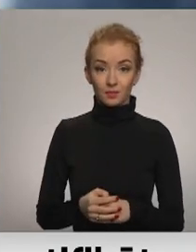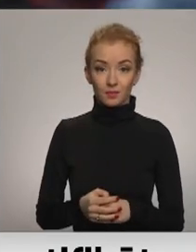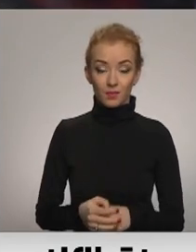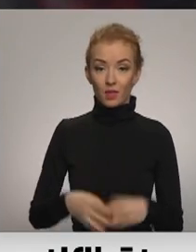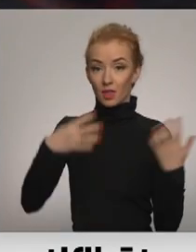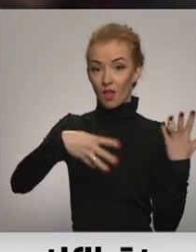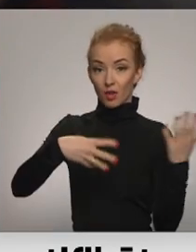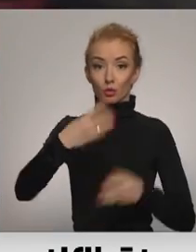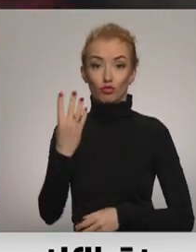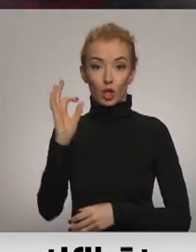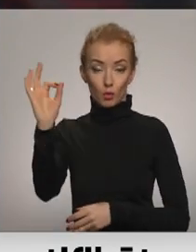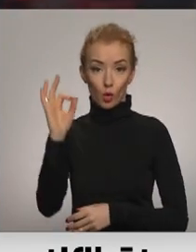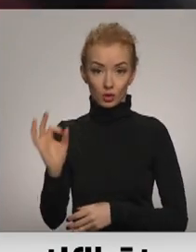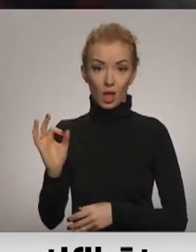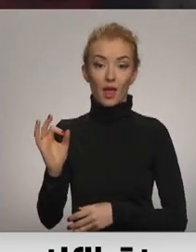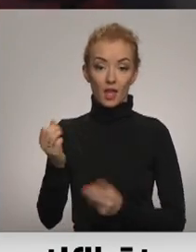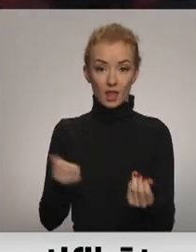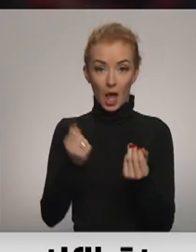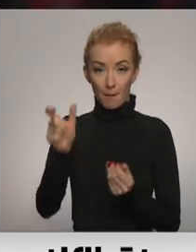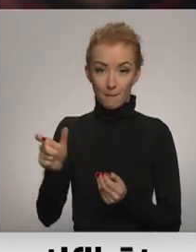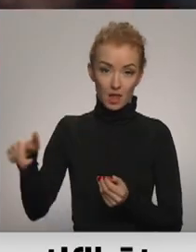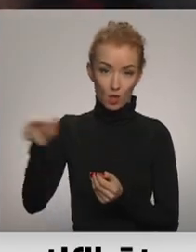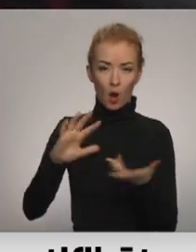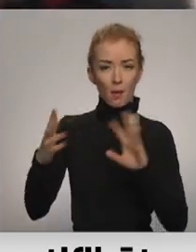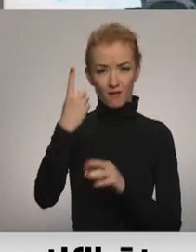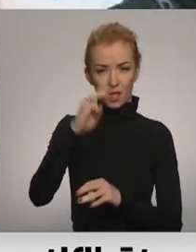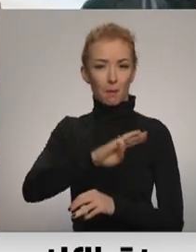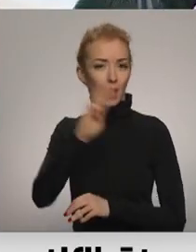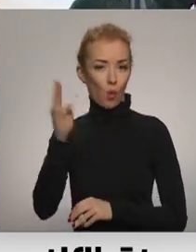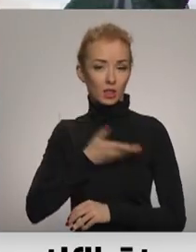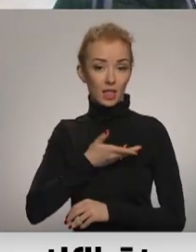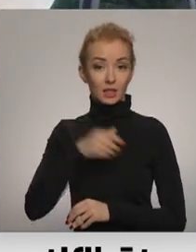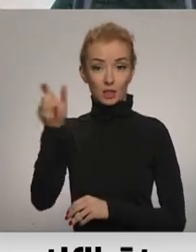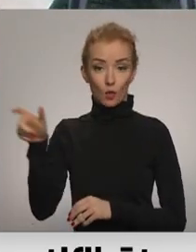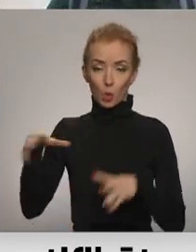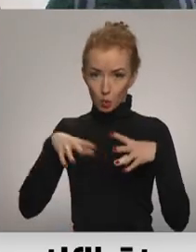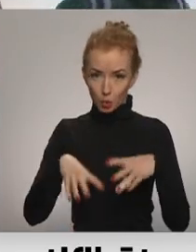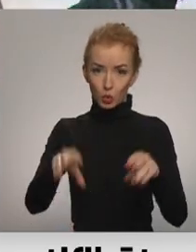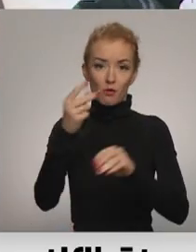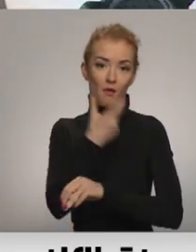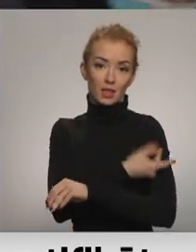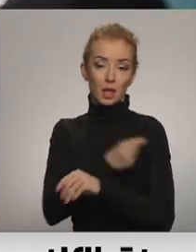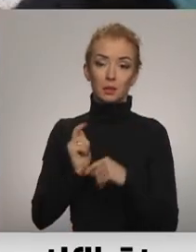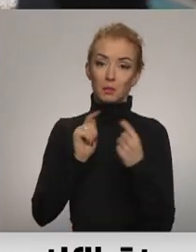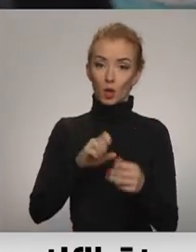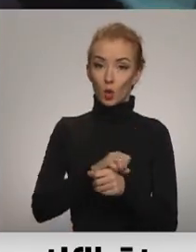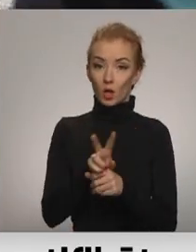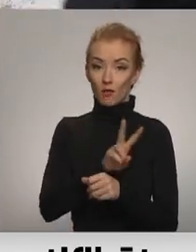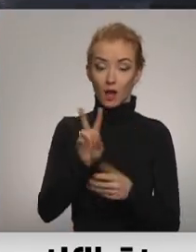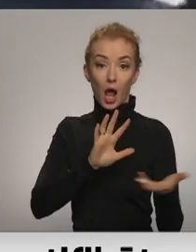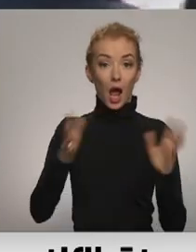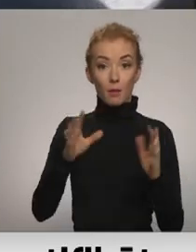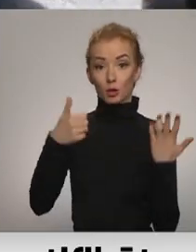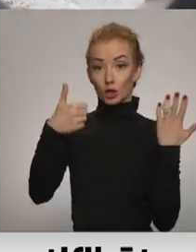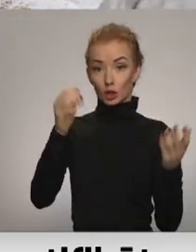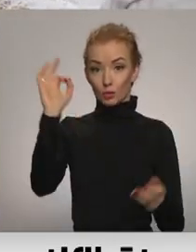94% nodarbināto jeb aptuveni miljonas iedzīvotāju ir pabeiguši vakcināciju pret COVID-19. Aptuveni 6